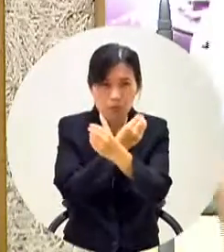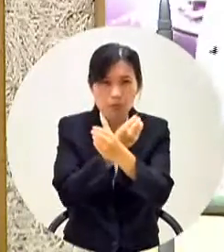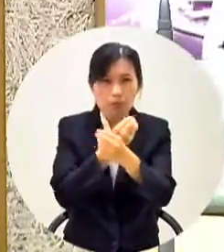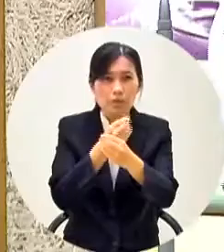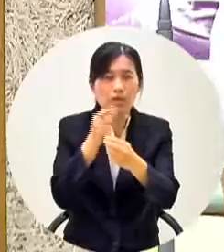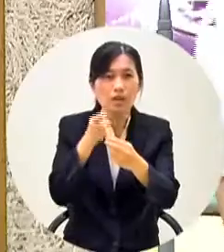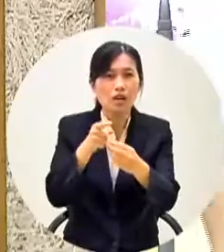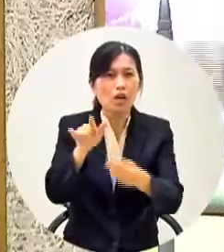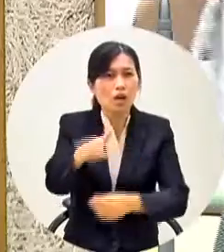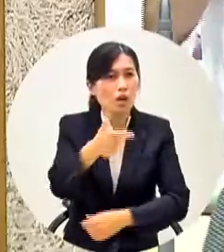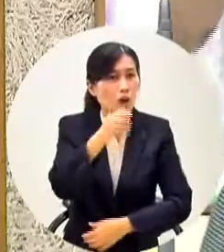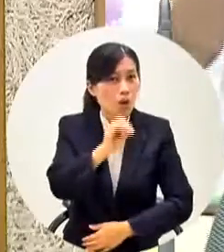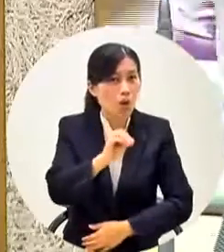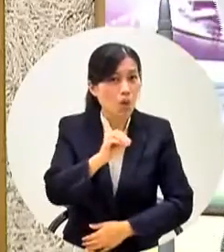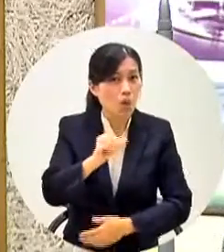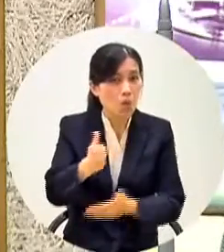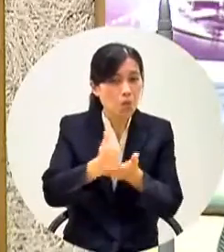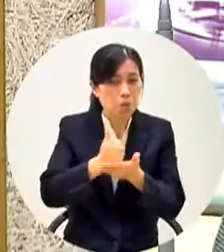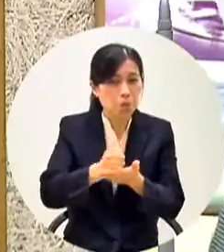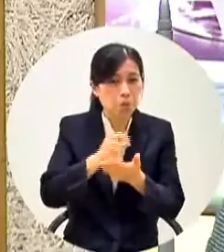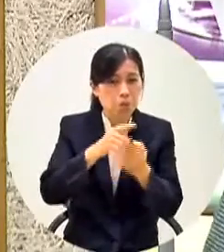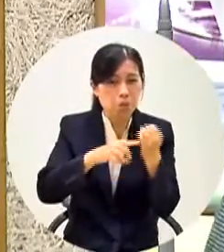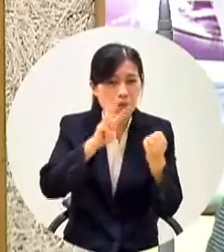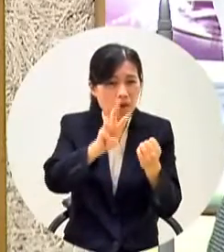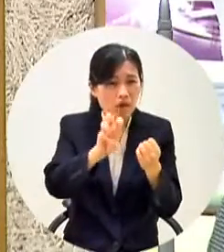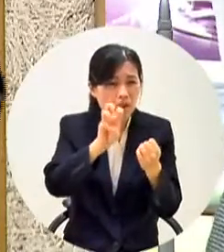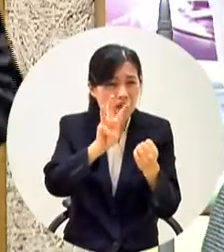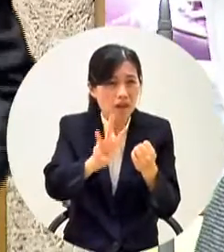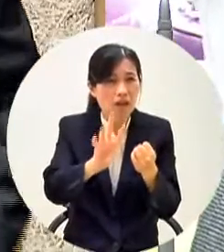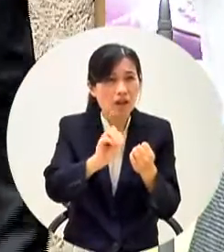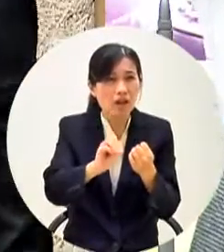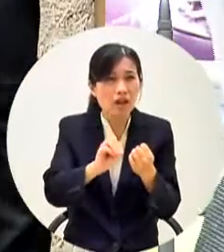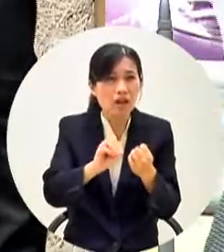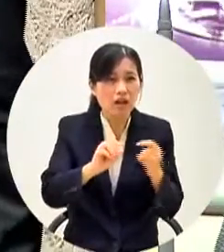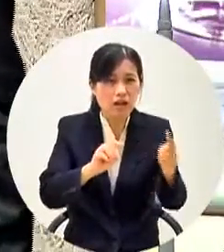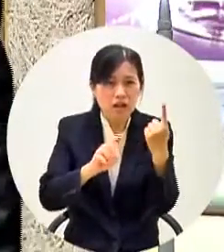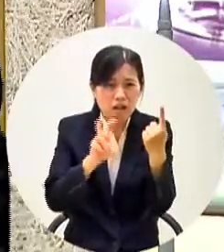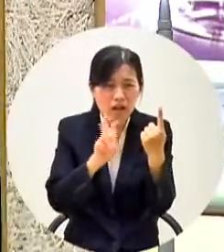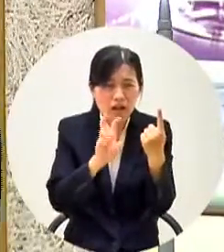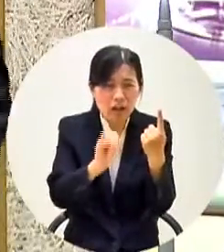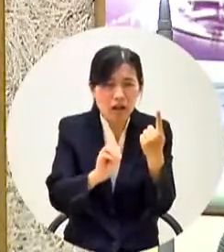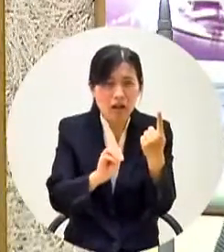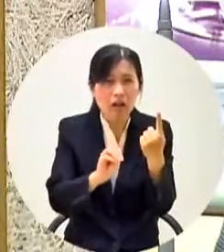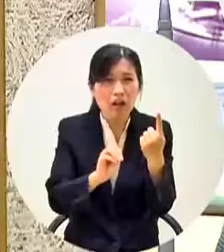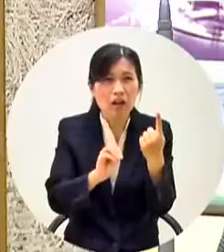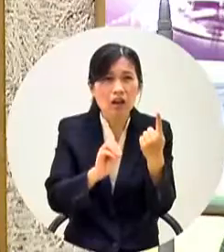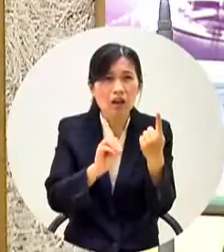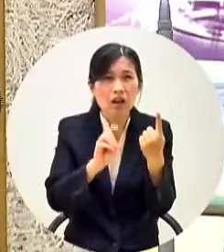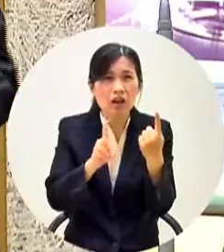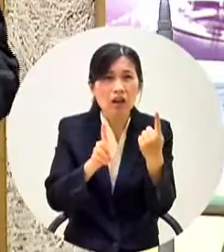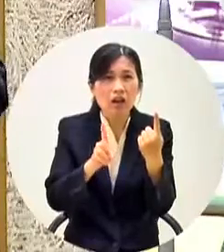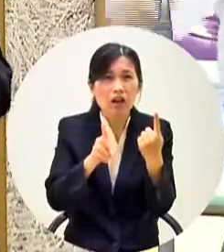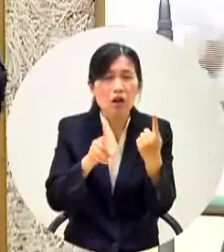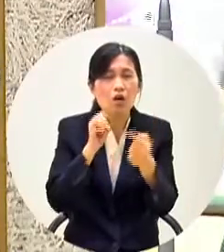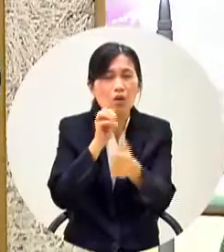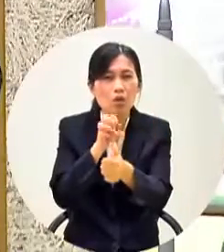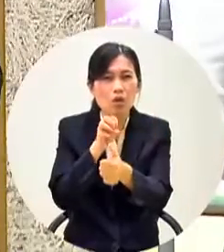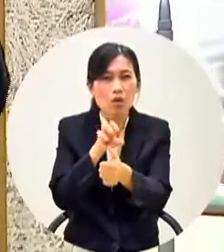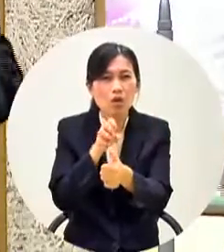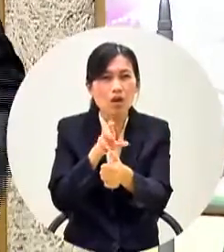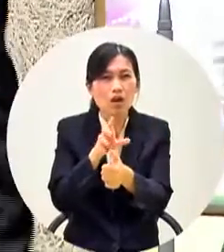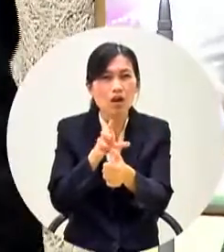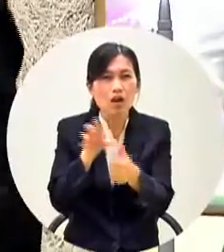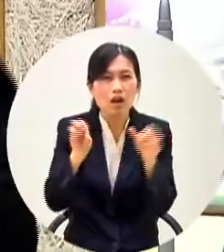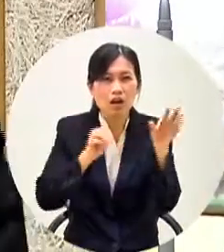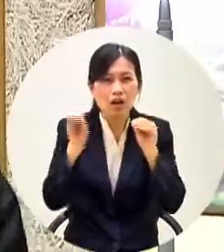百多萬怎麼可能聘三十三個外師呢一個才二十萬嗎你請坐我告訴你你請坐我們知道給